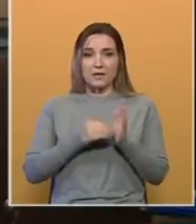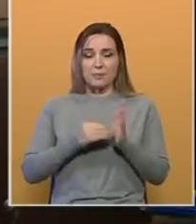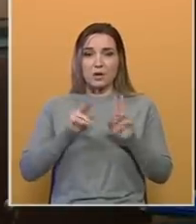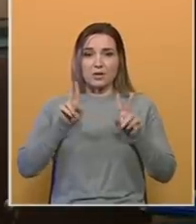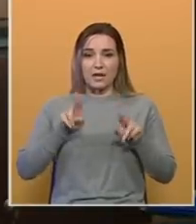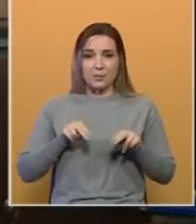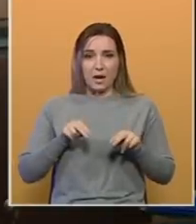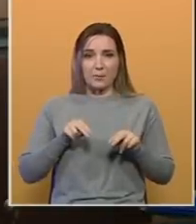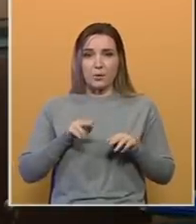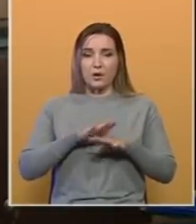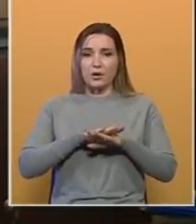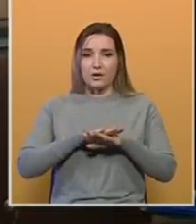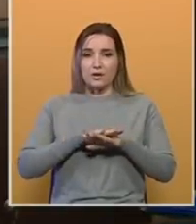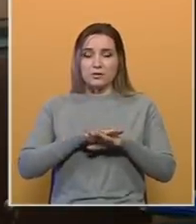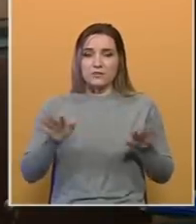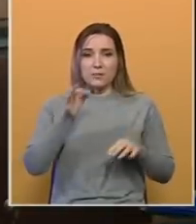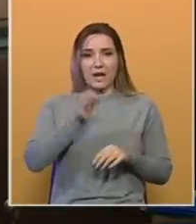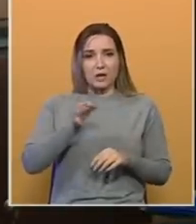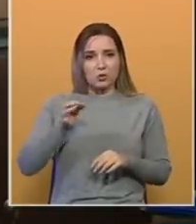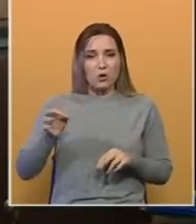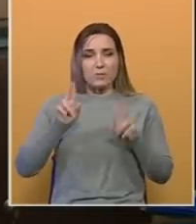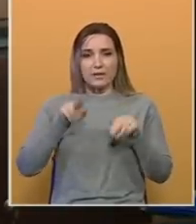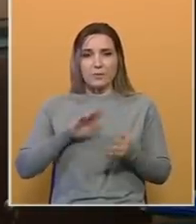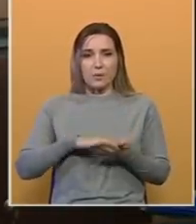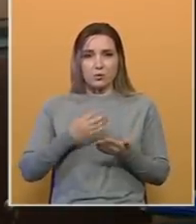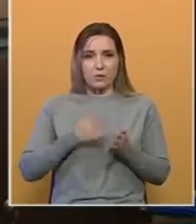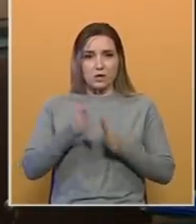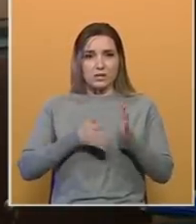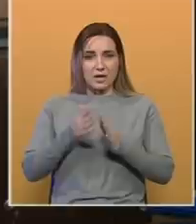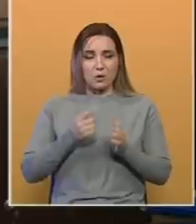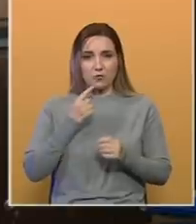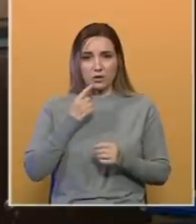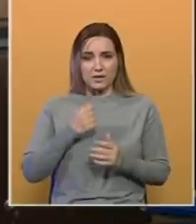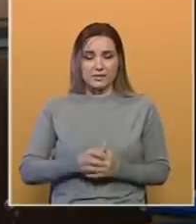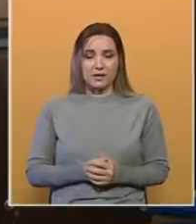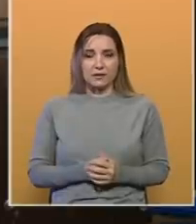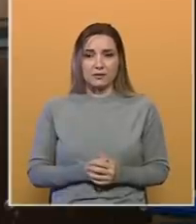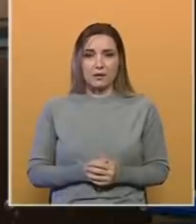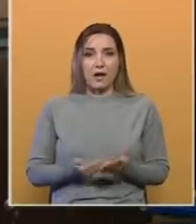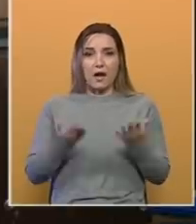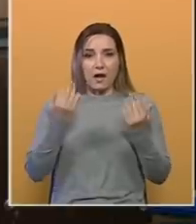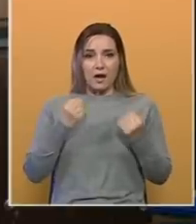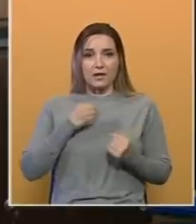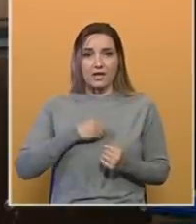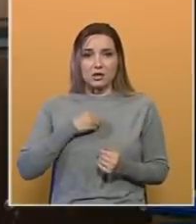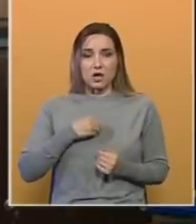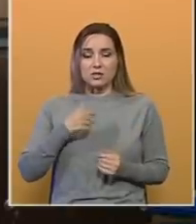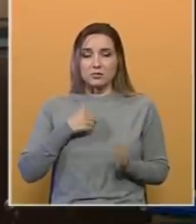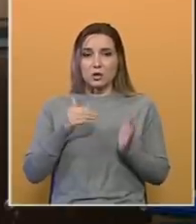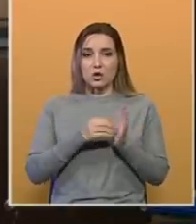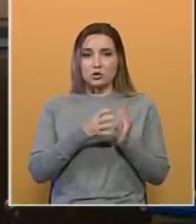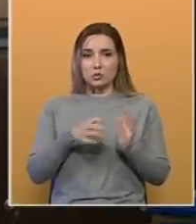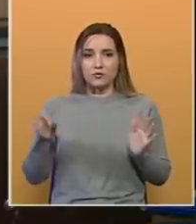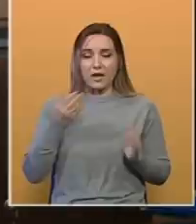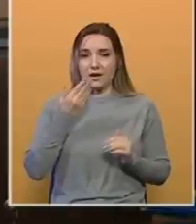imamo u svim kantonima da imamo tumača znakovnog jezika, ali nežalost mi još uvijek